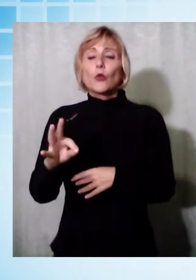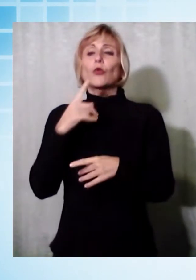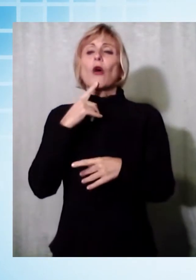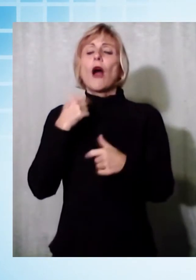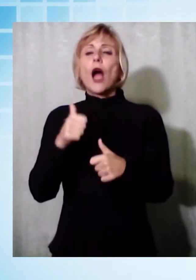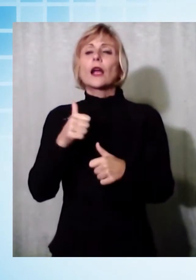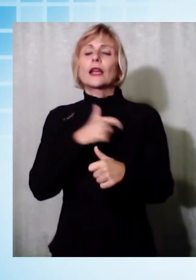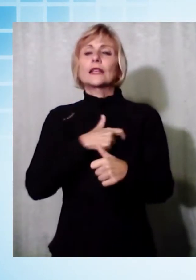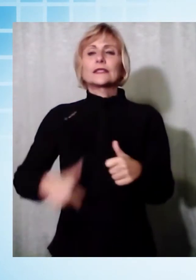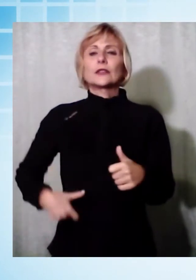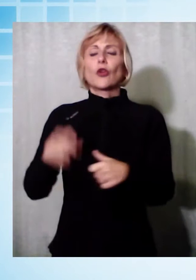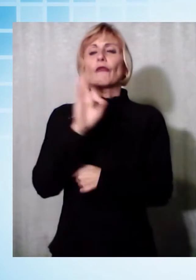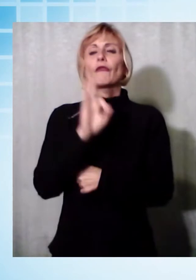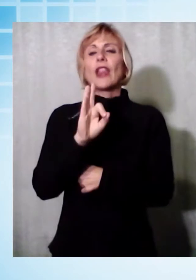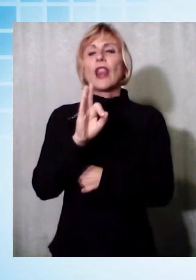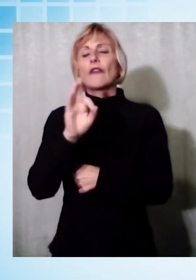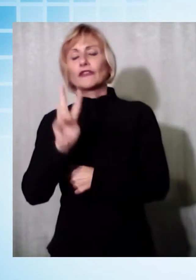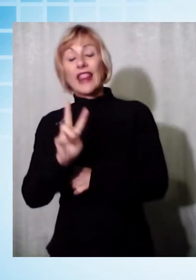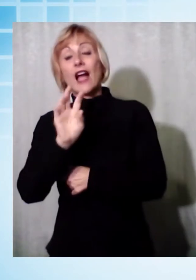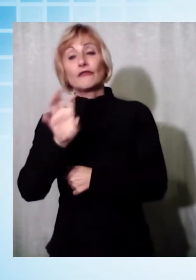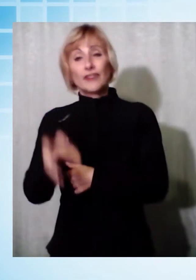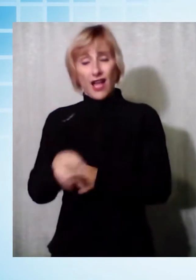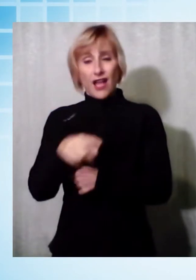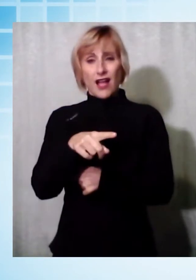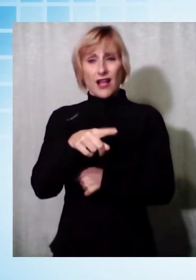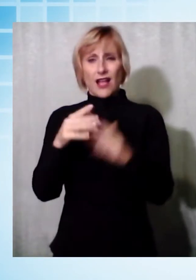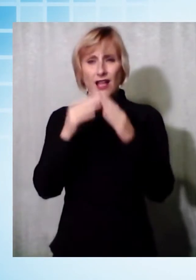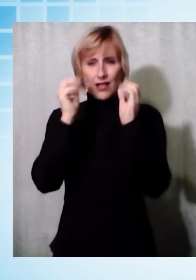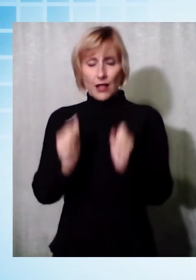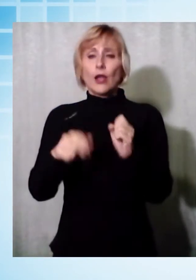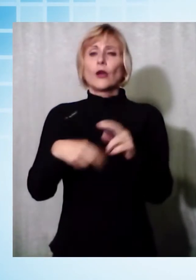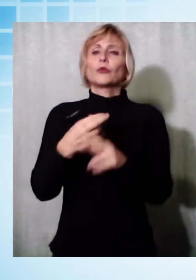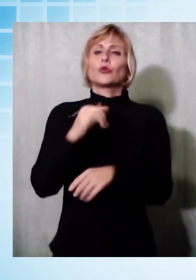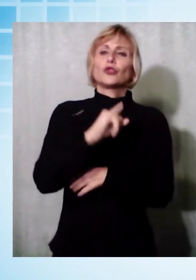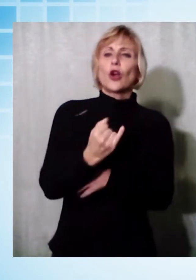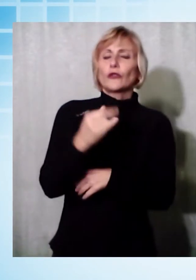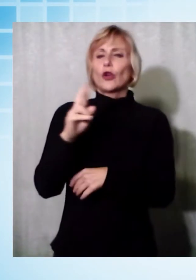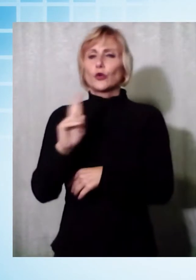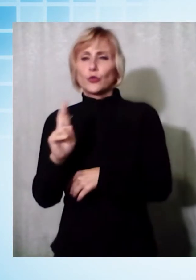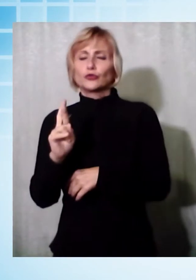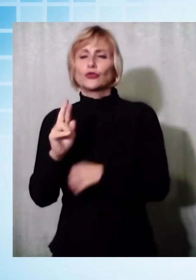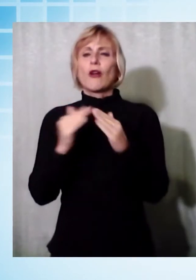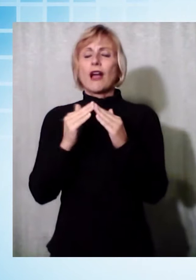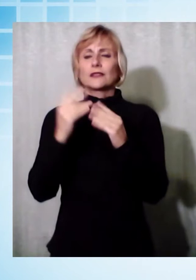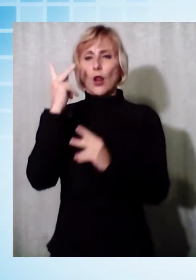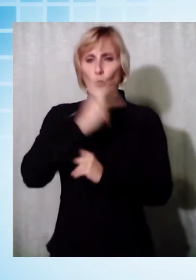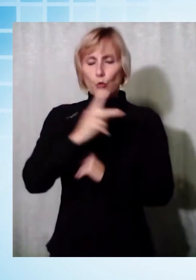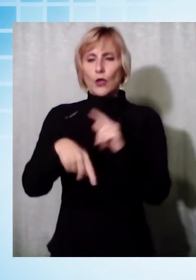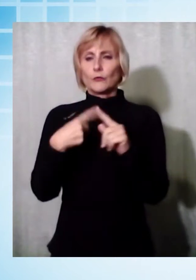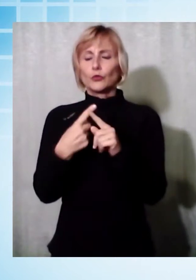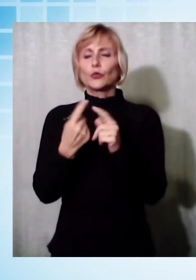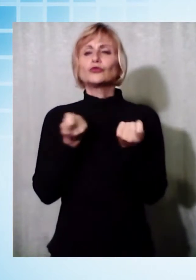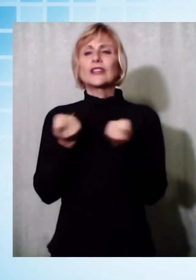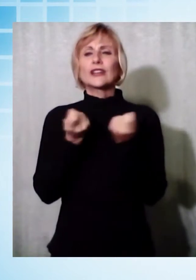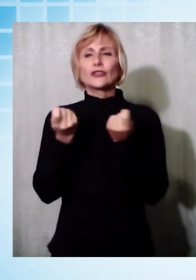Filippo Bellesi e il giudice onorario del Tribunale dei Minori Rosa Russo nella sua abitazione di Lucca. Oltre ai dirigenti della Serimperra e